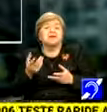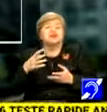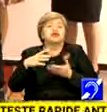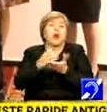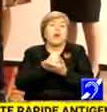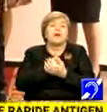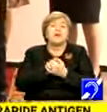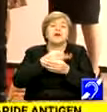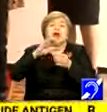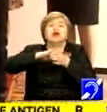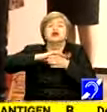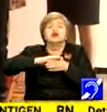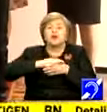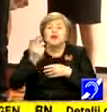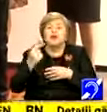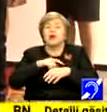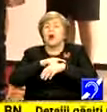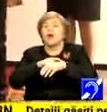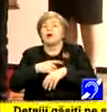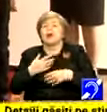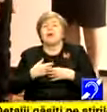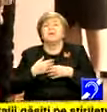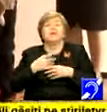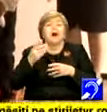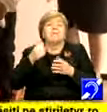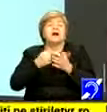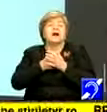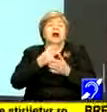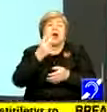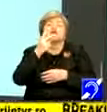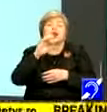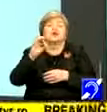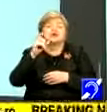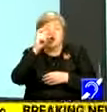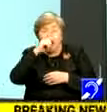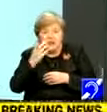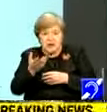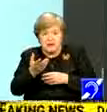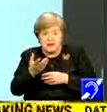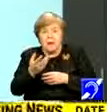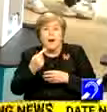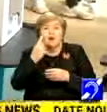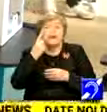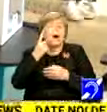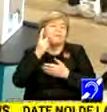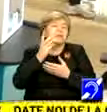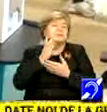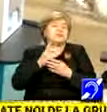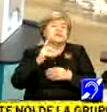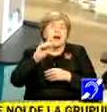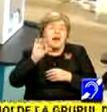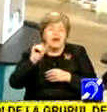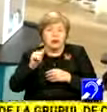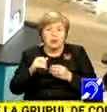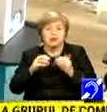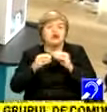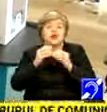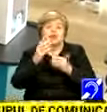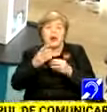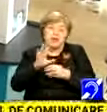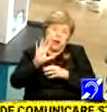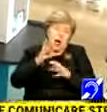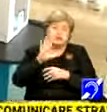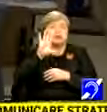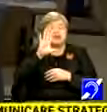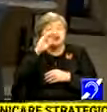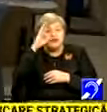acele scutiri, acele învoiri. Poți motiva până la 20 de absențe pe semestru. Luați în calcul că 20 de absențe înseamnă 4-5 zile.